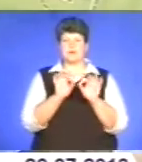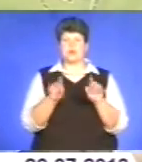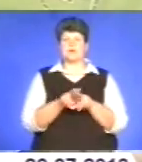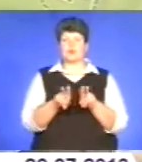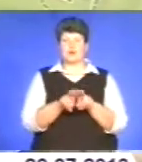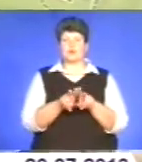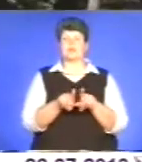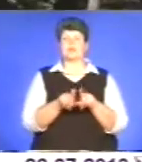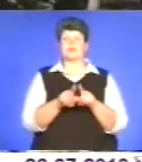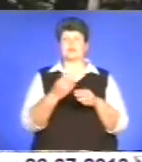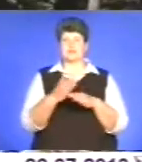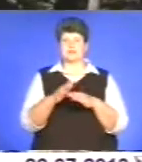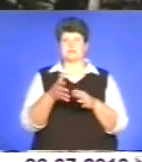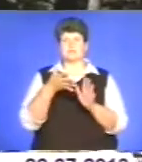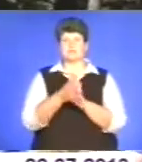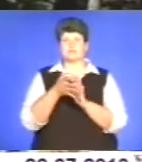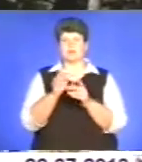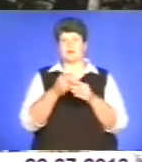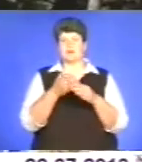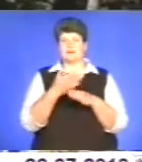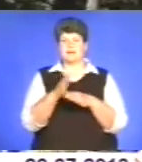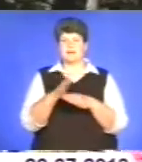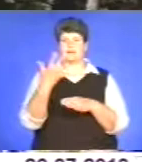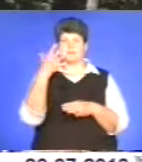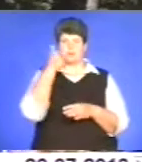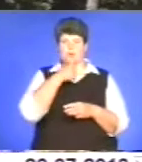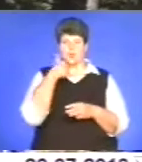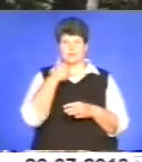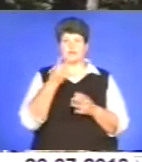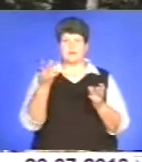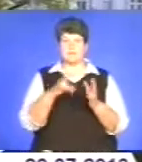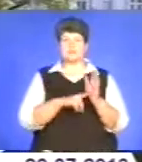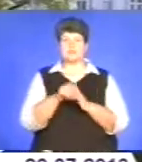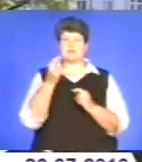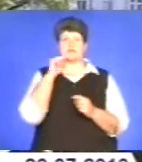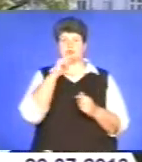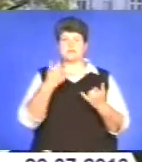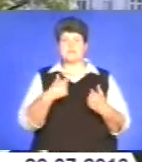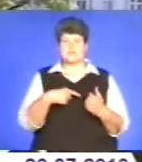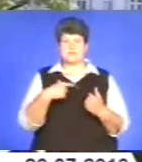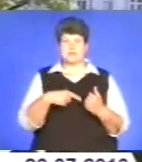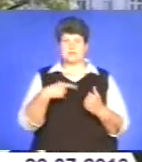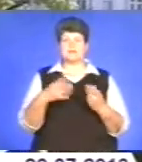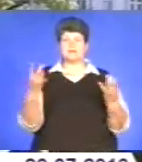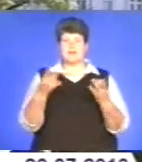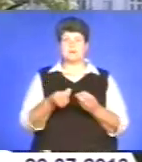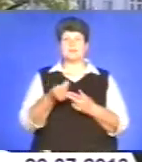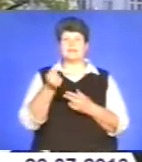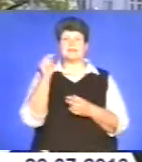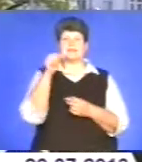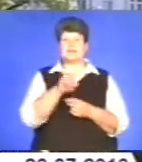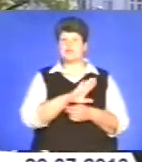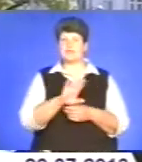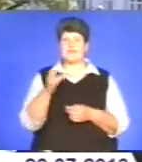оплату на 5 років. Давно відоме правило економити треба починати із себе, актуальне і нині. На жаль, доводиться платити за те, що